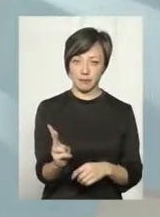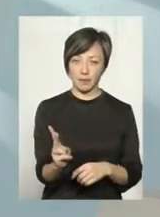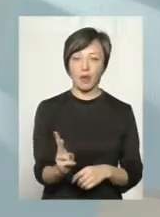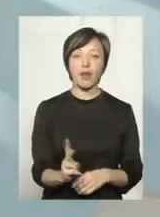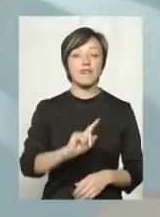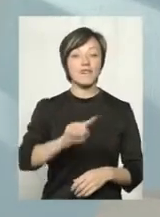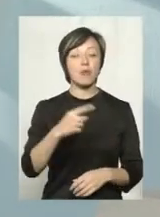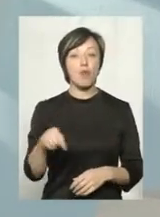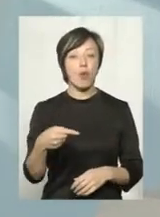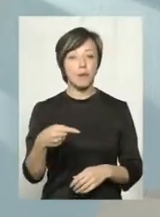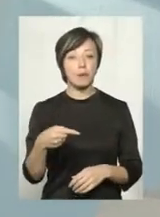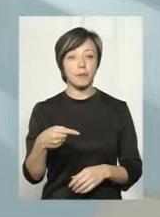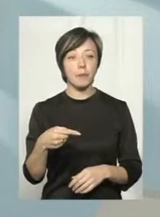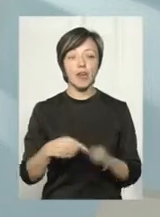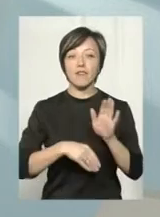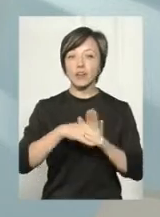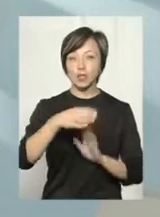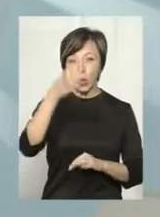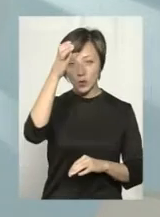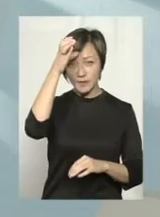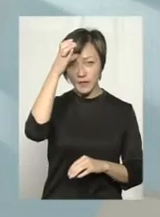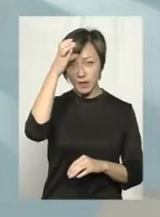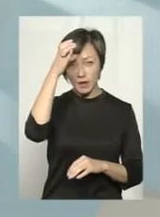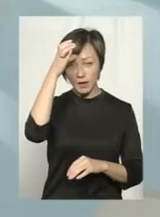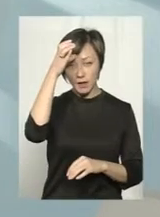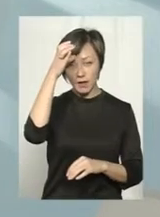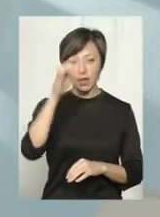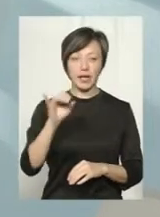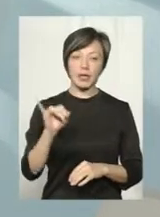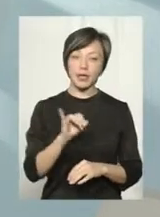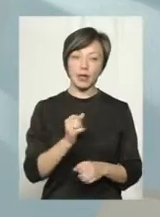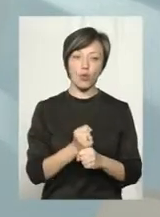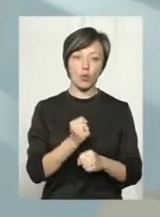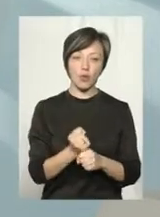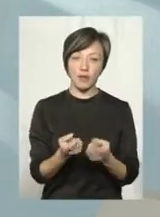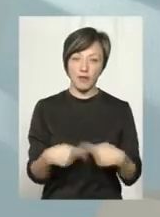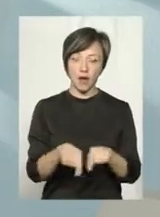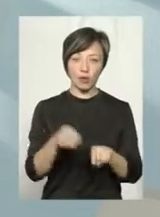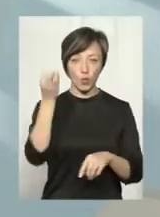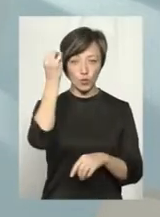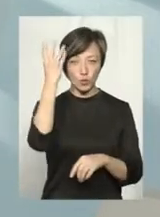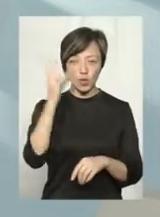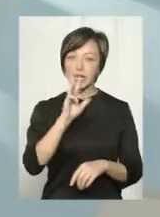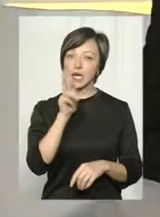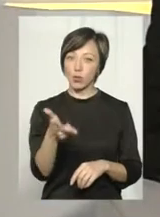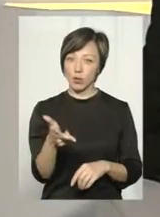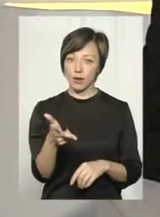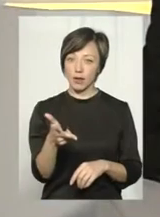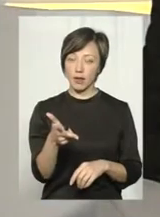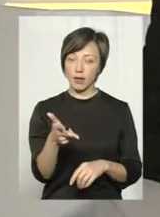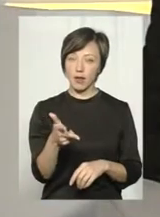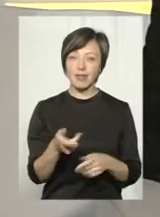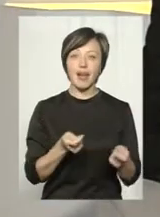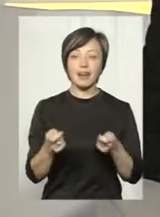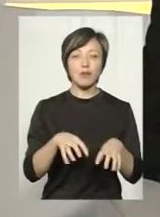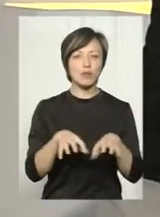Вимоги, вища освіта і робота в галузі культури три роки на керівній